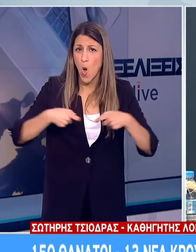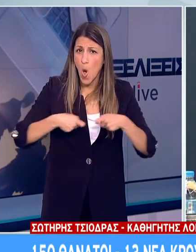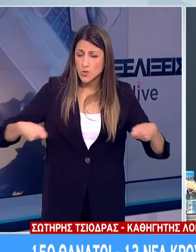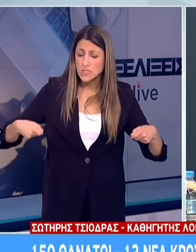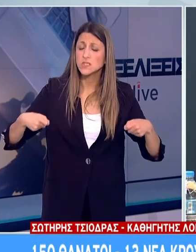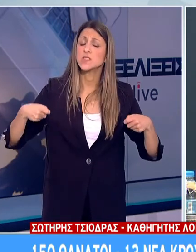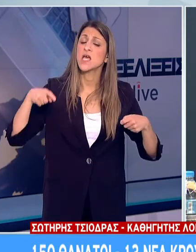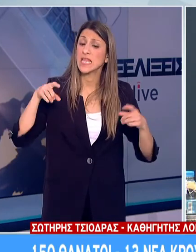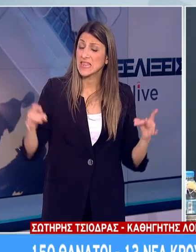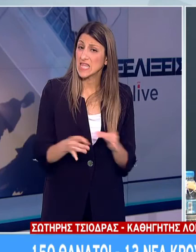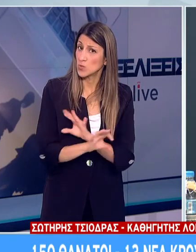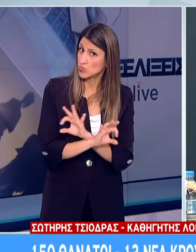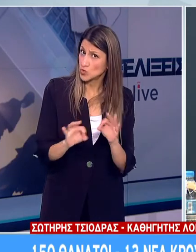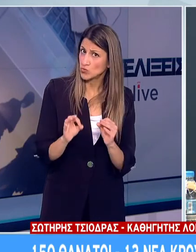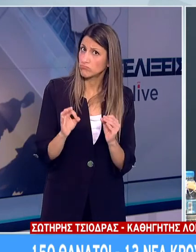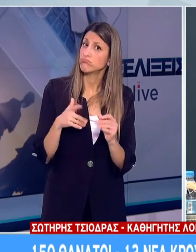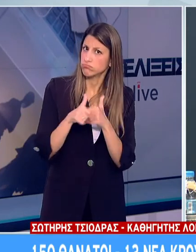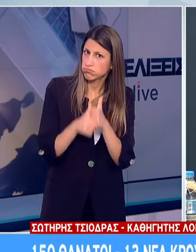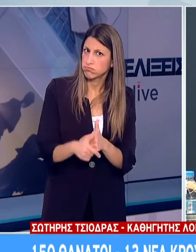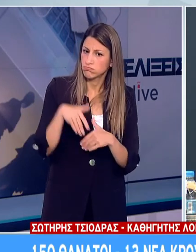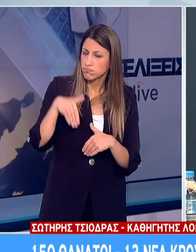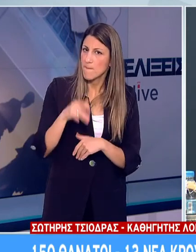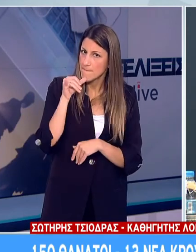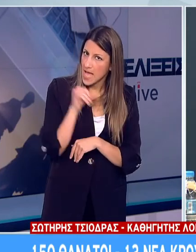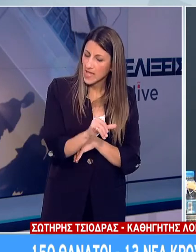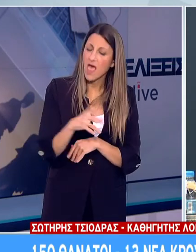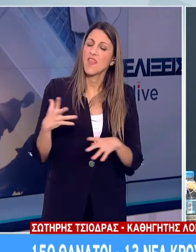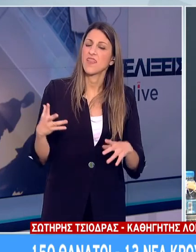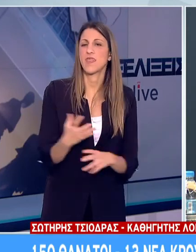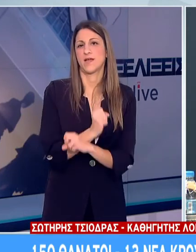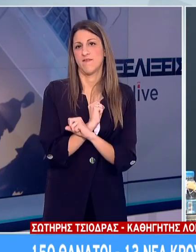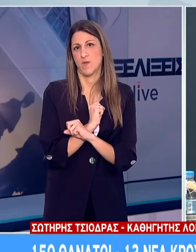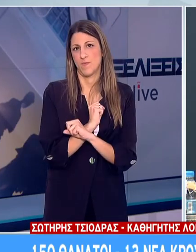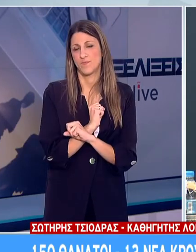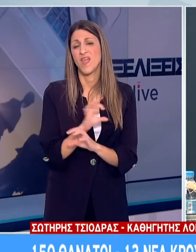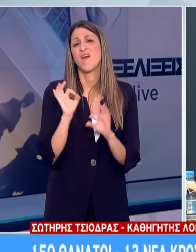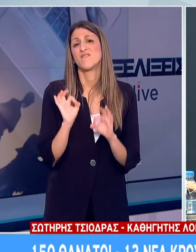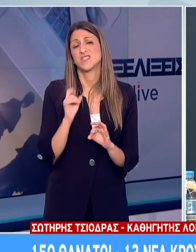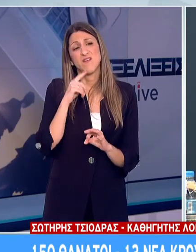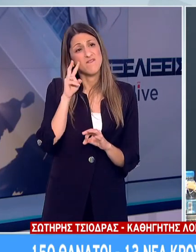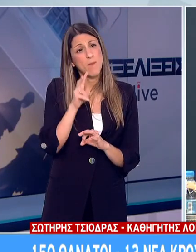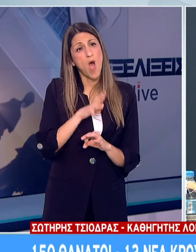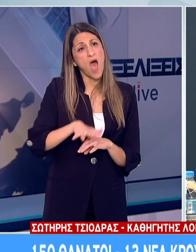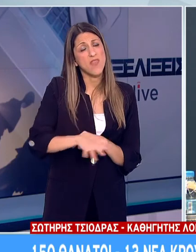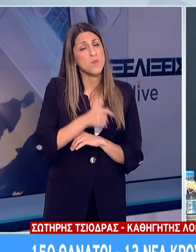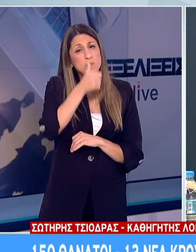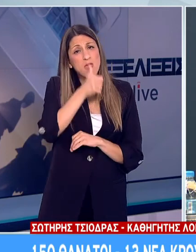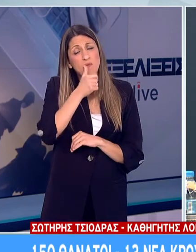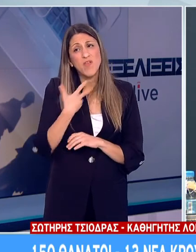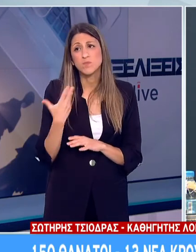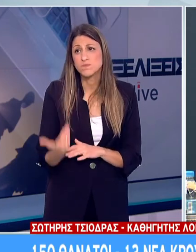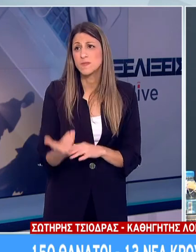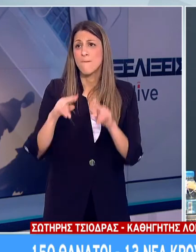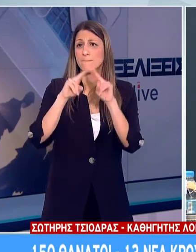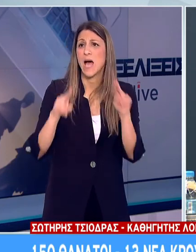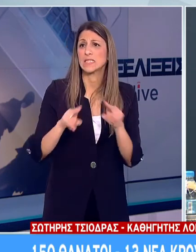ανοίξουν κάποιοι κλάδοι της οικονομίας ακόμα περισσότερο και το έχει ανάγκη και ο κόσμος αλλά εμάς μας ενδιαφέρει η δημόσια υγεία πάνω από αυτό και πρώτα